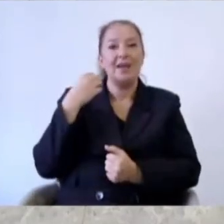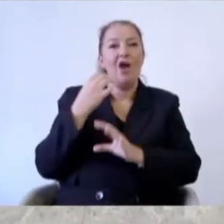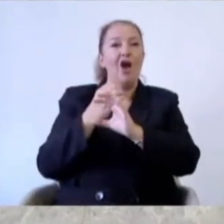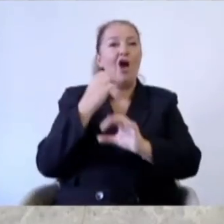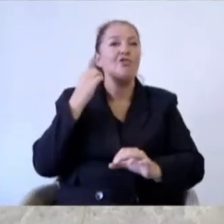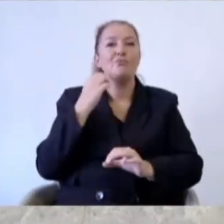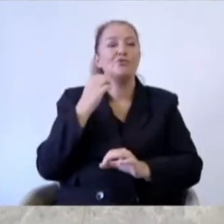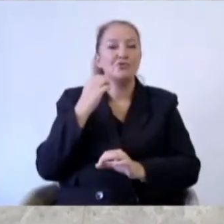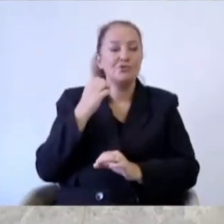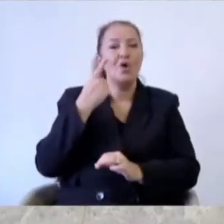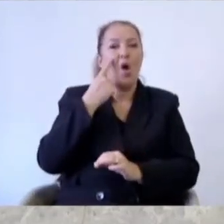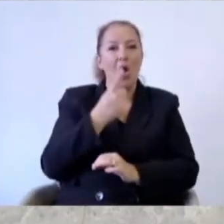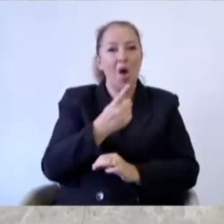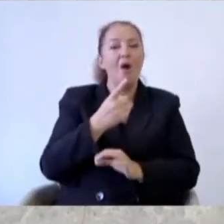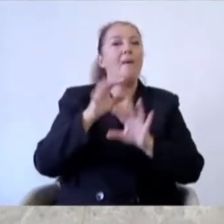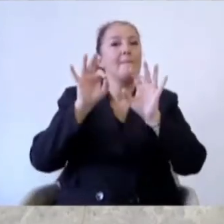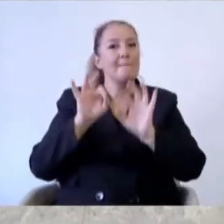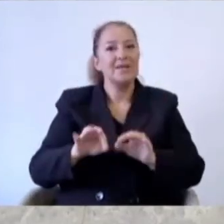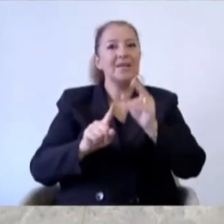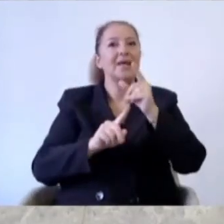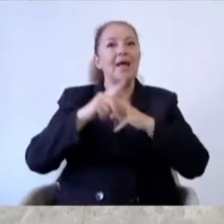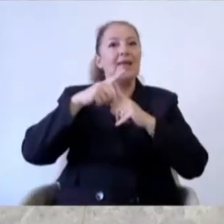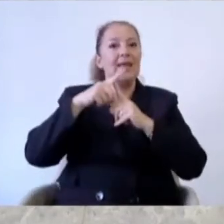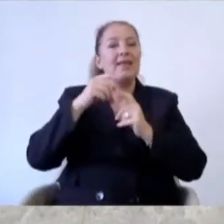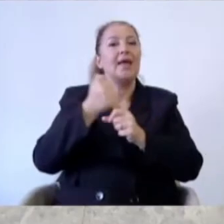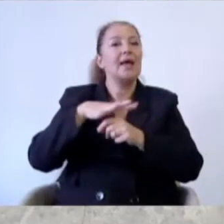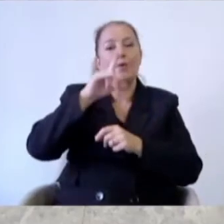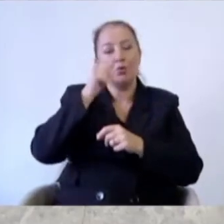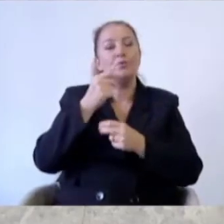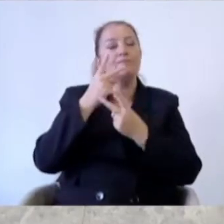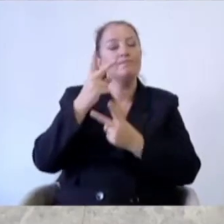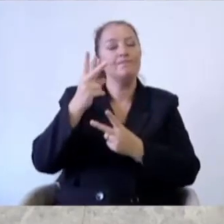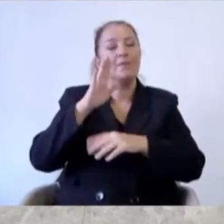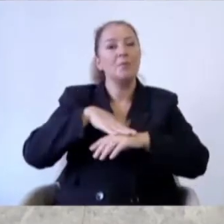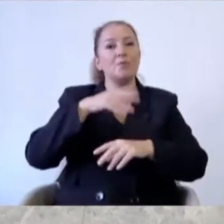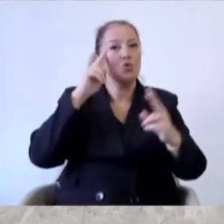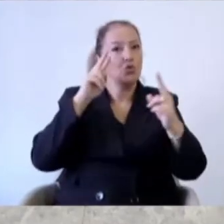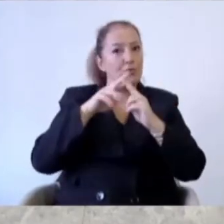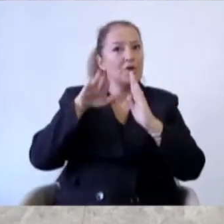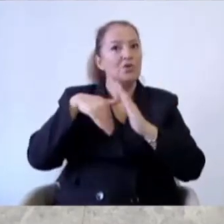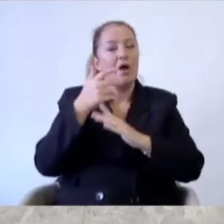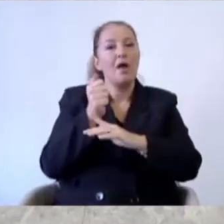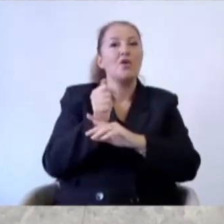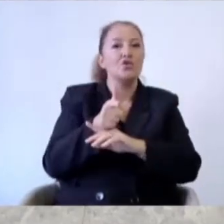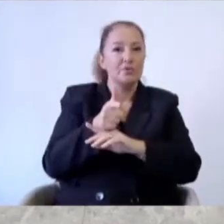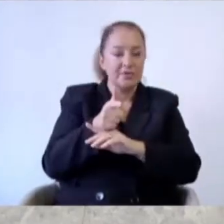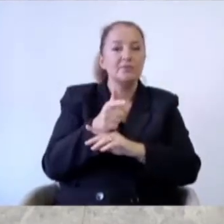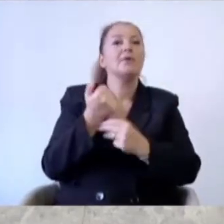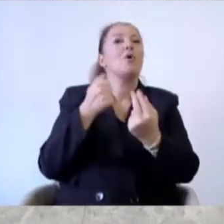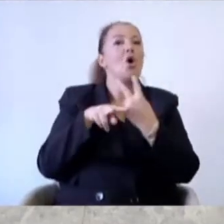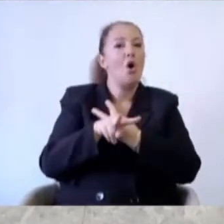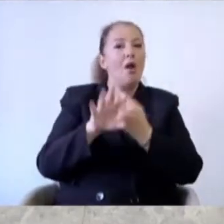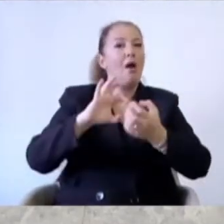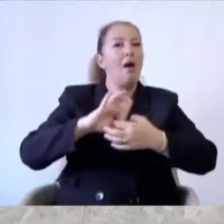adlarımızı hizmete aldık. IETT Genel Müdürlüğümüzle yaptığımız görüşmeler sonucunda ilçemiz ulaşım